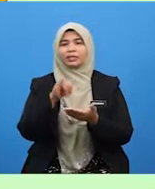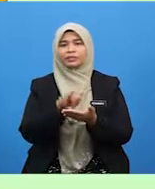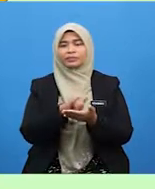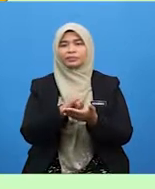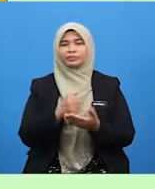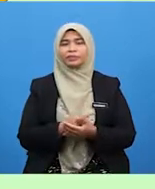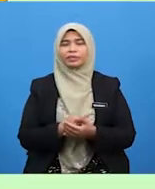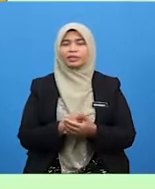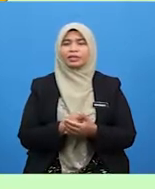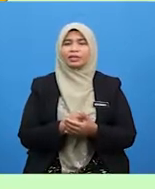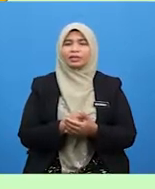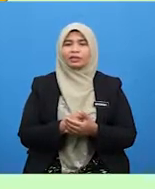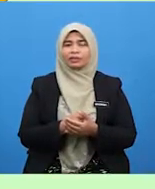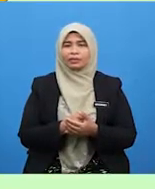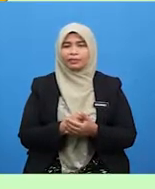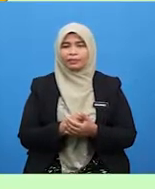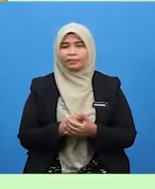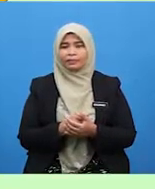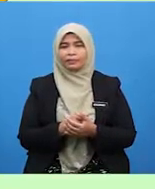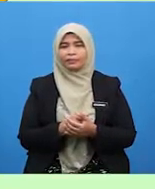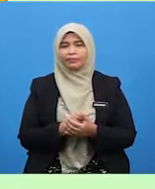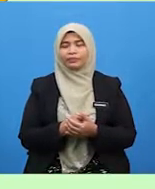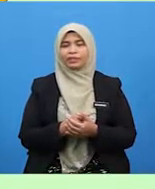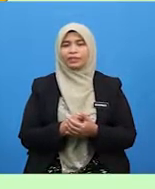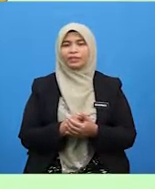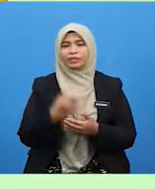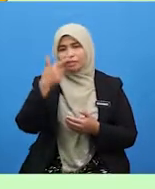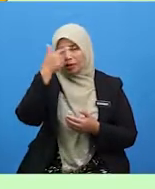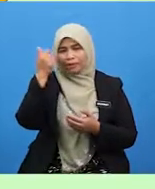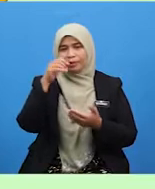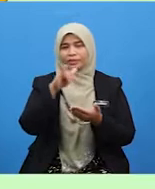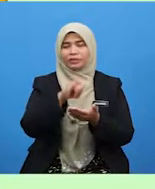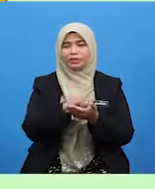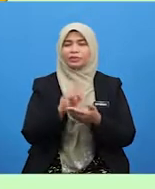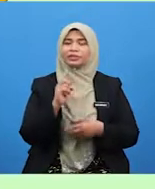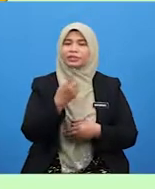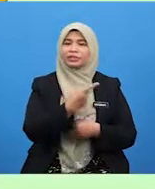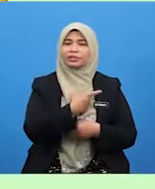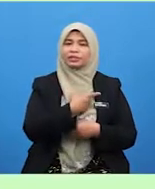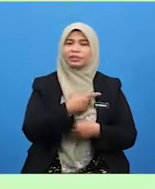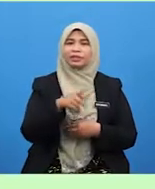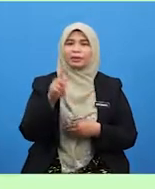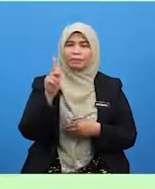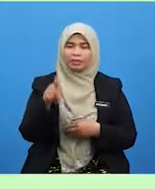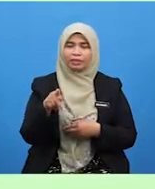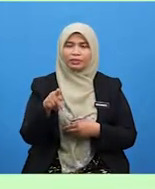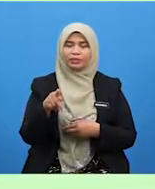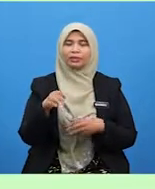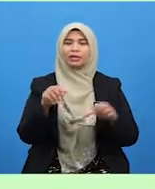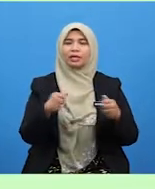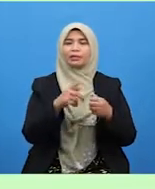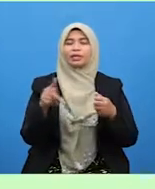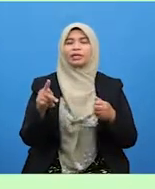-perkara di atas berlaku. Sebab itulah kita perlu